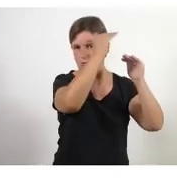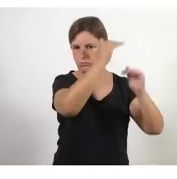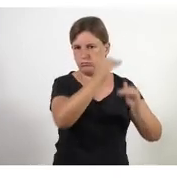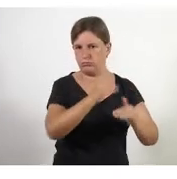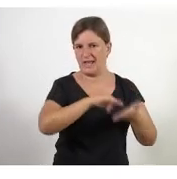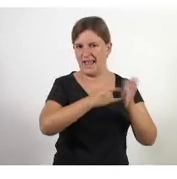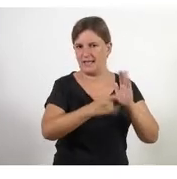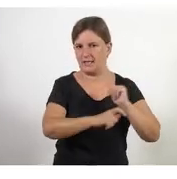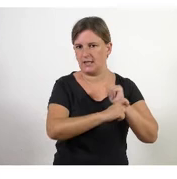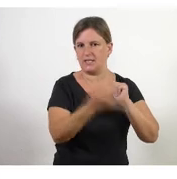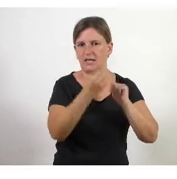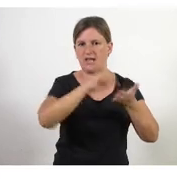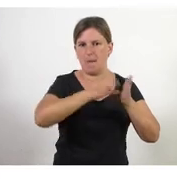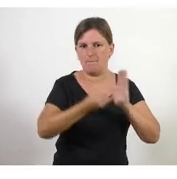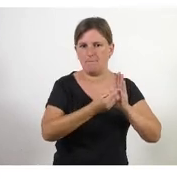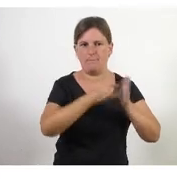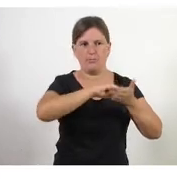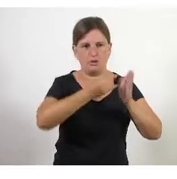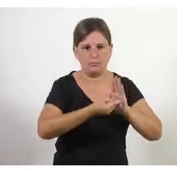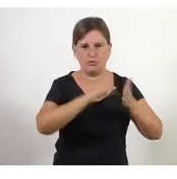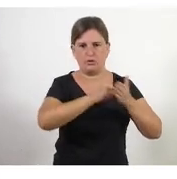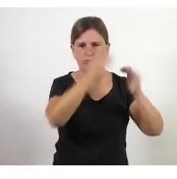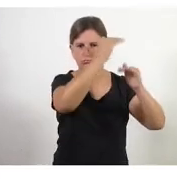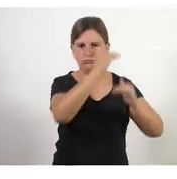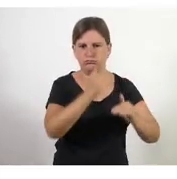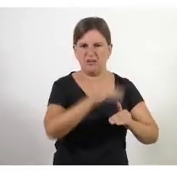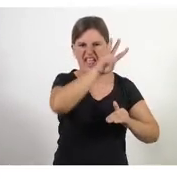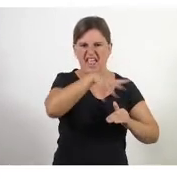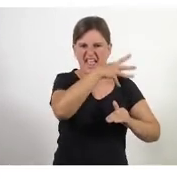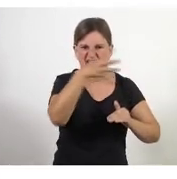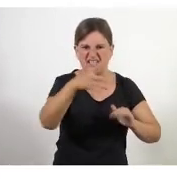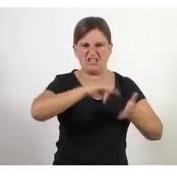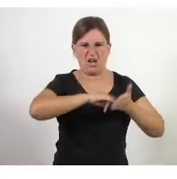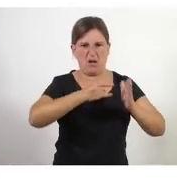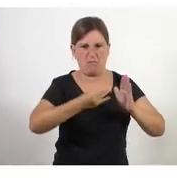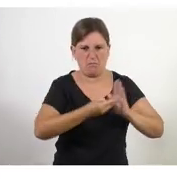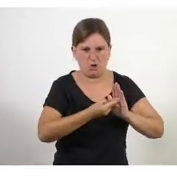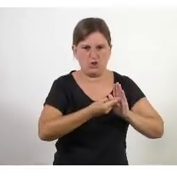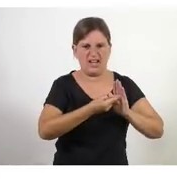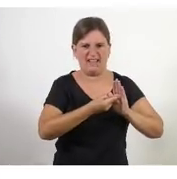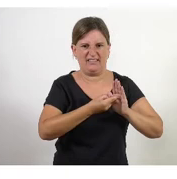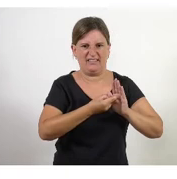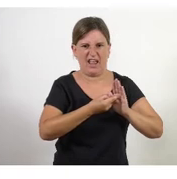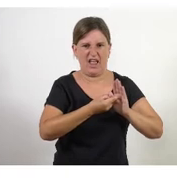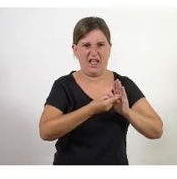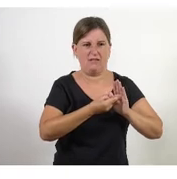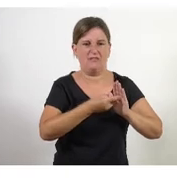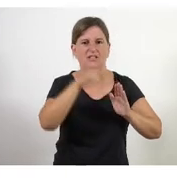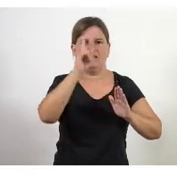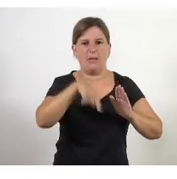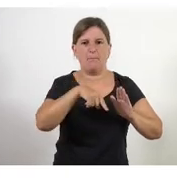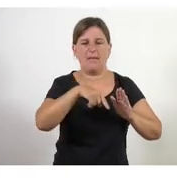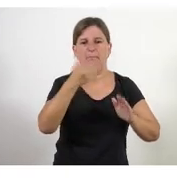basa en fer plans de projectes amb excels plans de projectes amb Microsoft Project